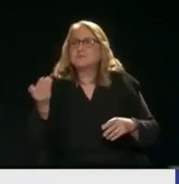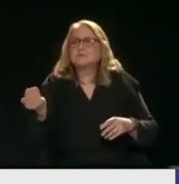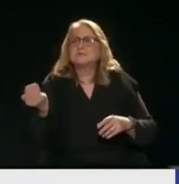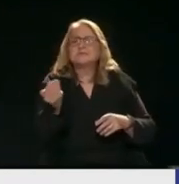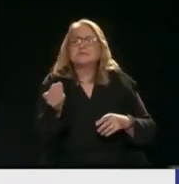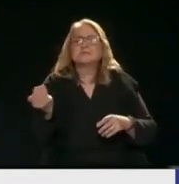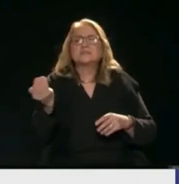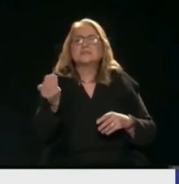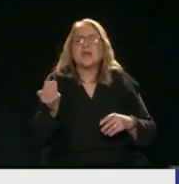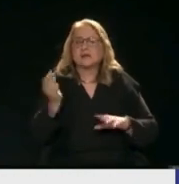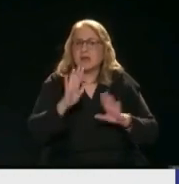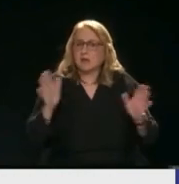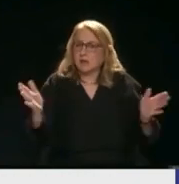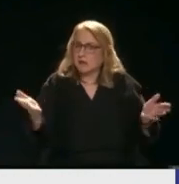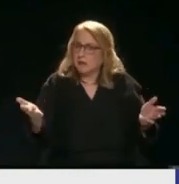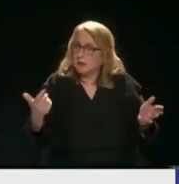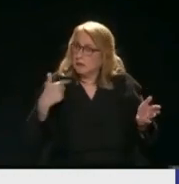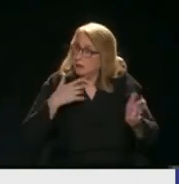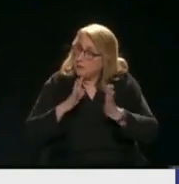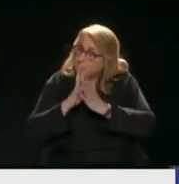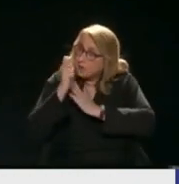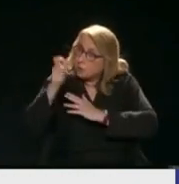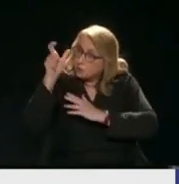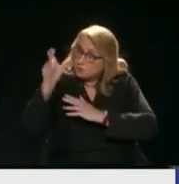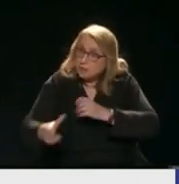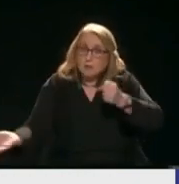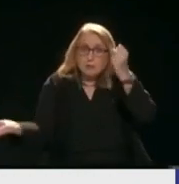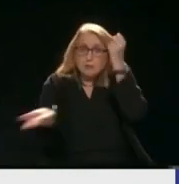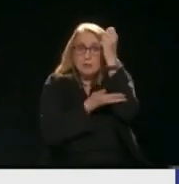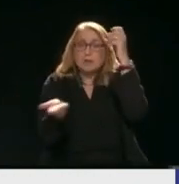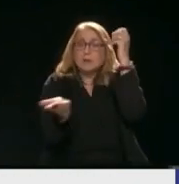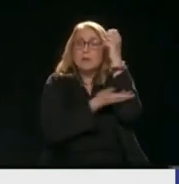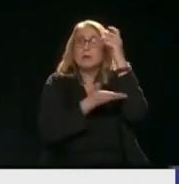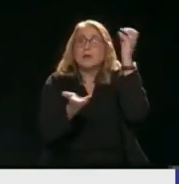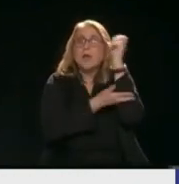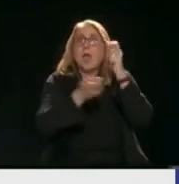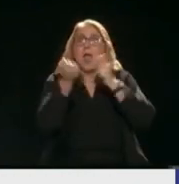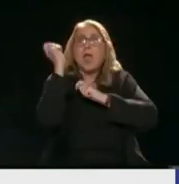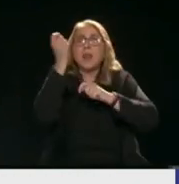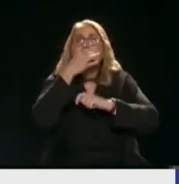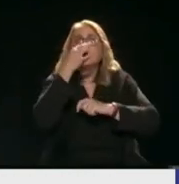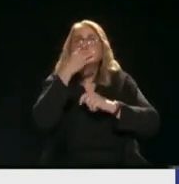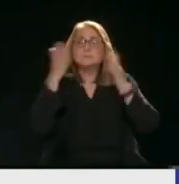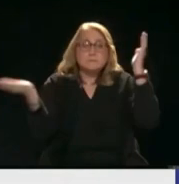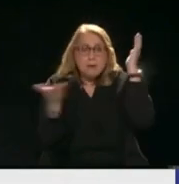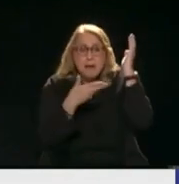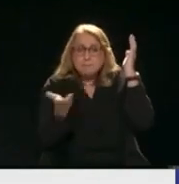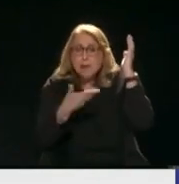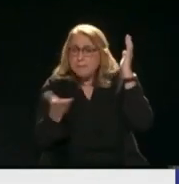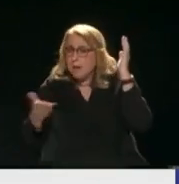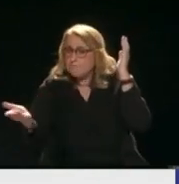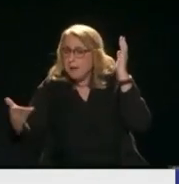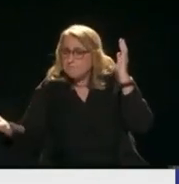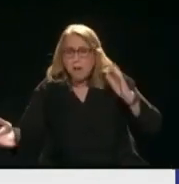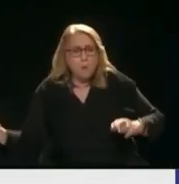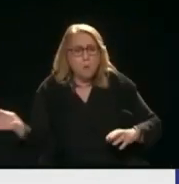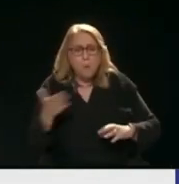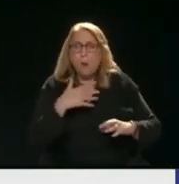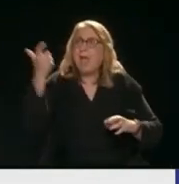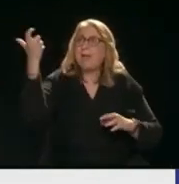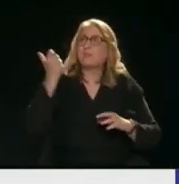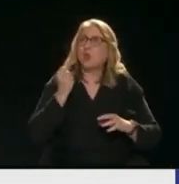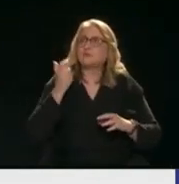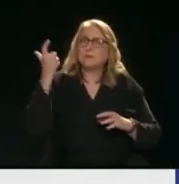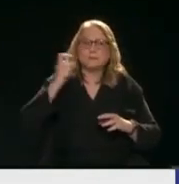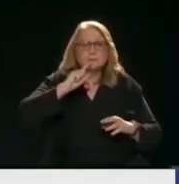Πληρώσαμε τον αγρότη να κόψει τις ελιές του Να κόψει τα δέντρα Να κόψει τα μπέλια Να μην κάνει τίποτα Γιατί Γιατί δεν έχω Υπουργείο Εξωτερικών Να